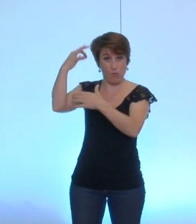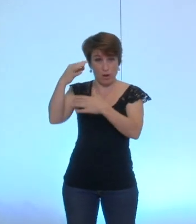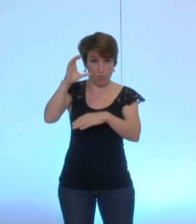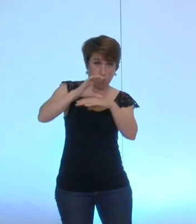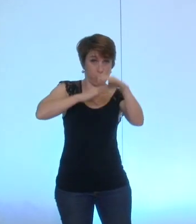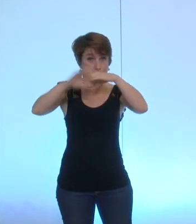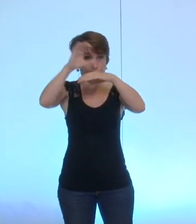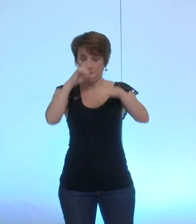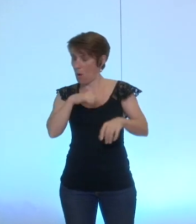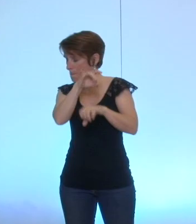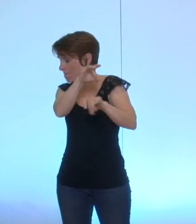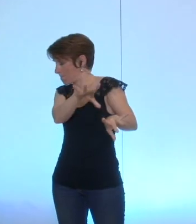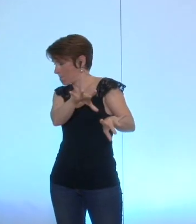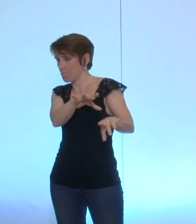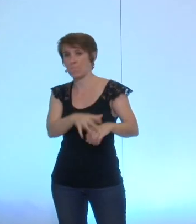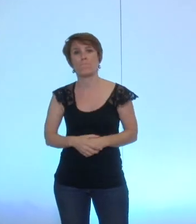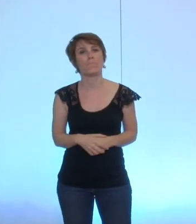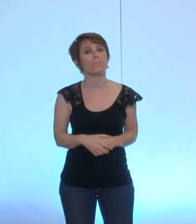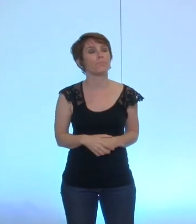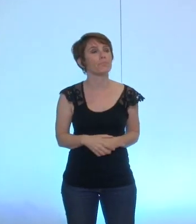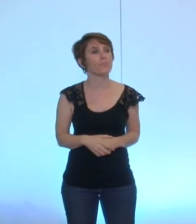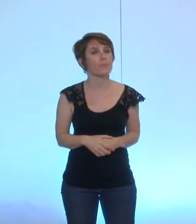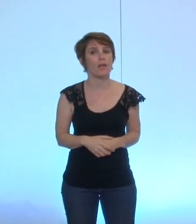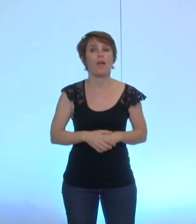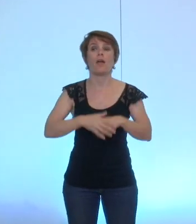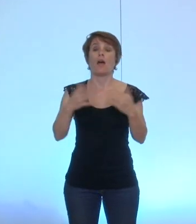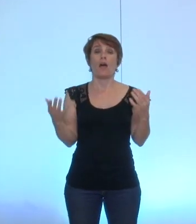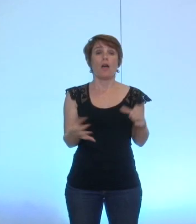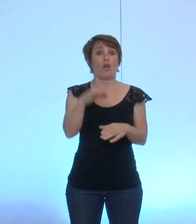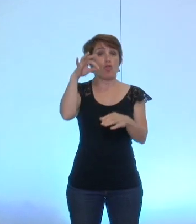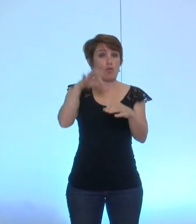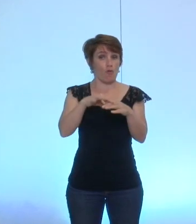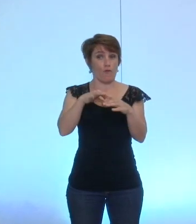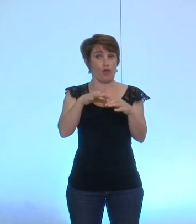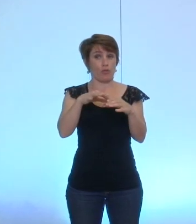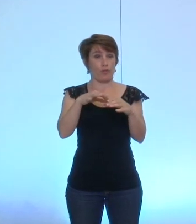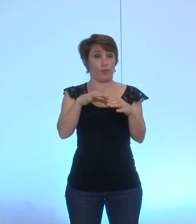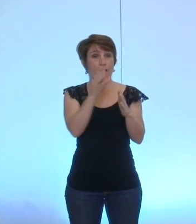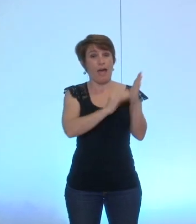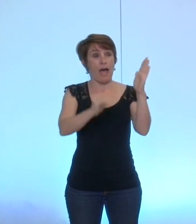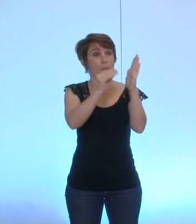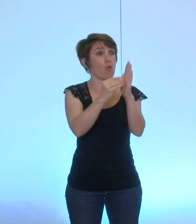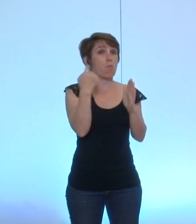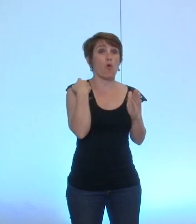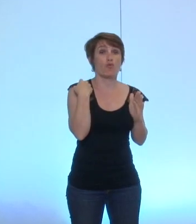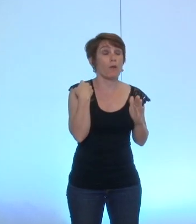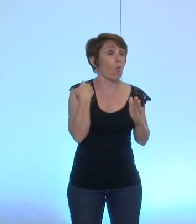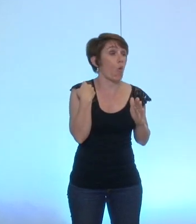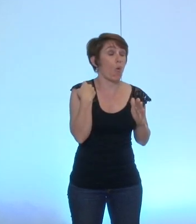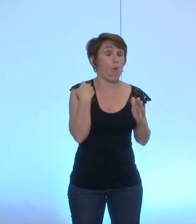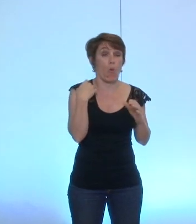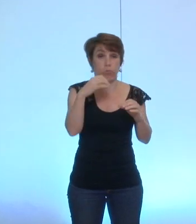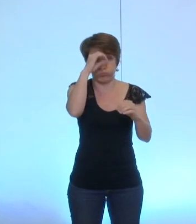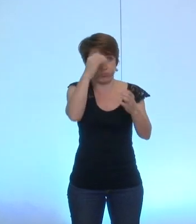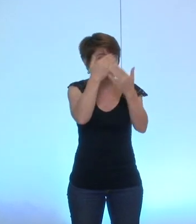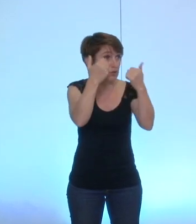nous allons donc procéder au vote de cet amendement qui est l'amendement numéro X pour moi et le numéro je ne sais pas combien pour vous non c'est le